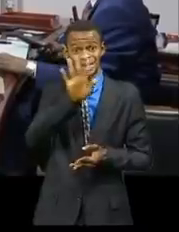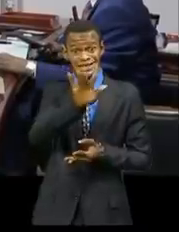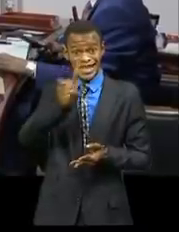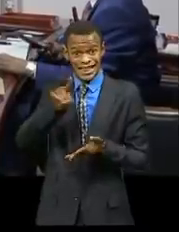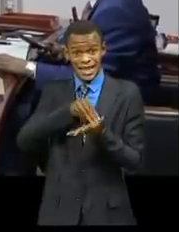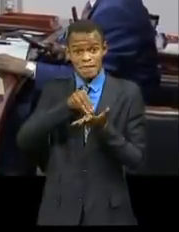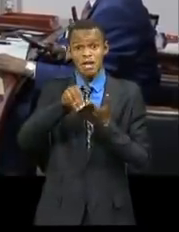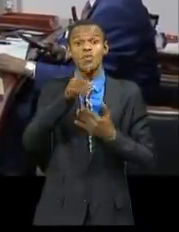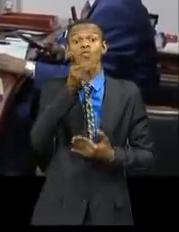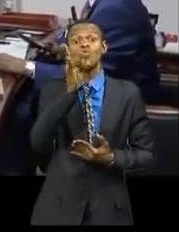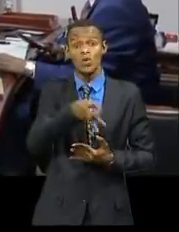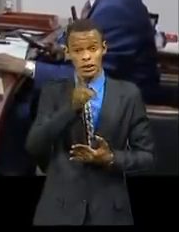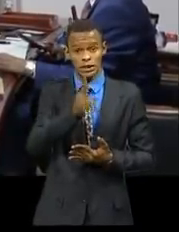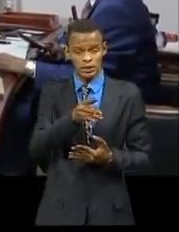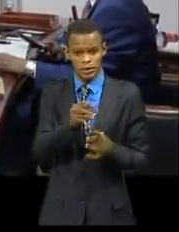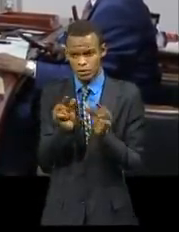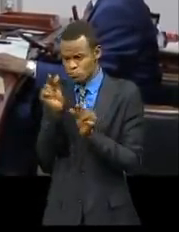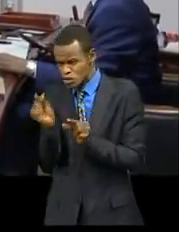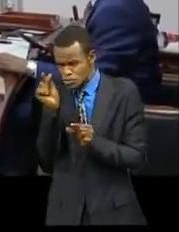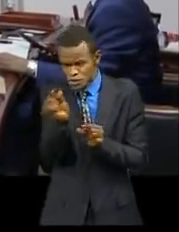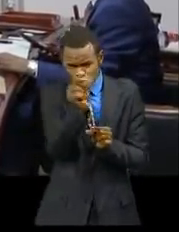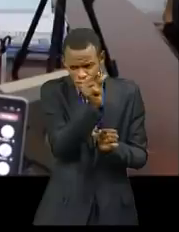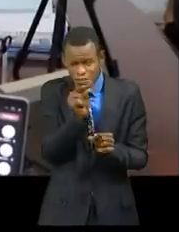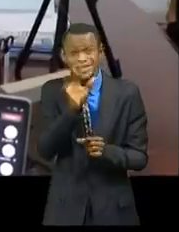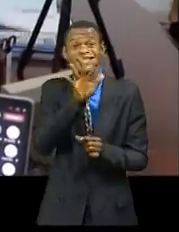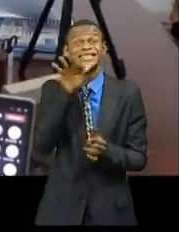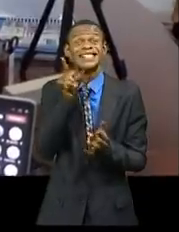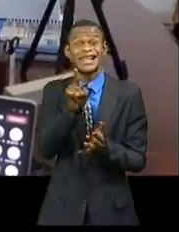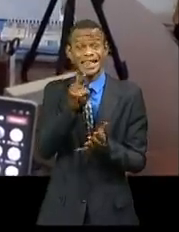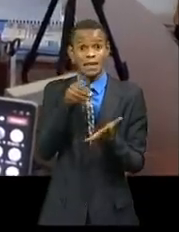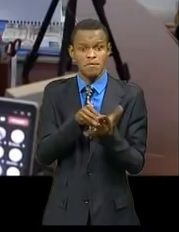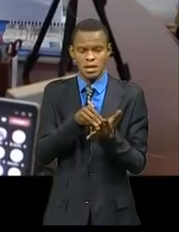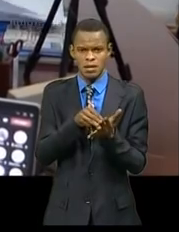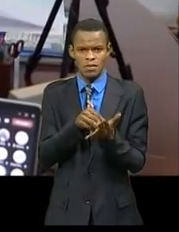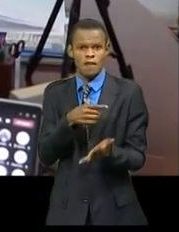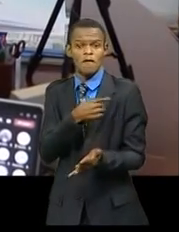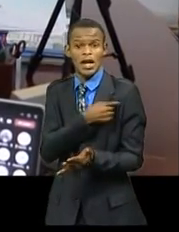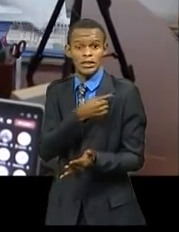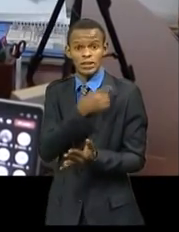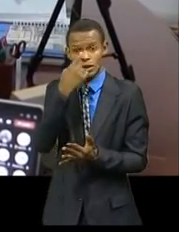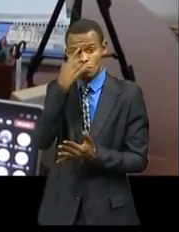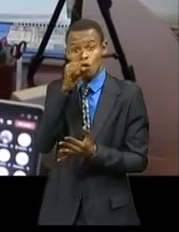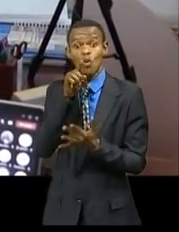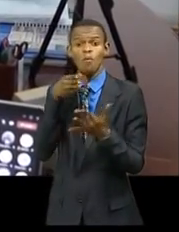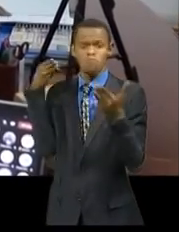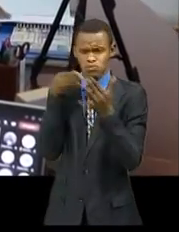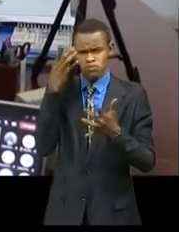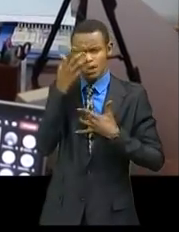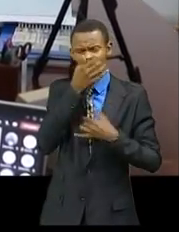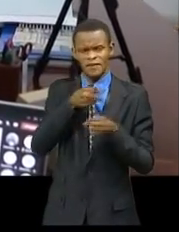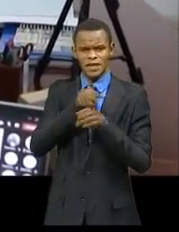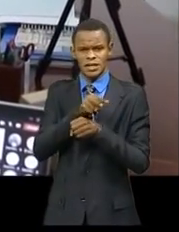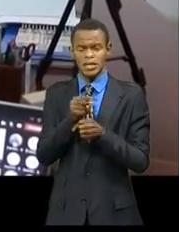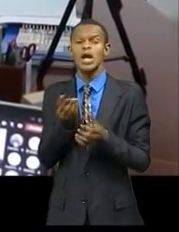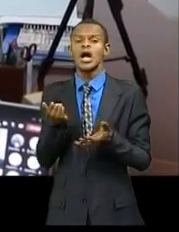dont du gouvernement britannique pour la poursuite de la vaccination. Entre-temps, 250 320 doses de